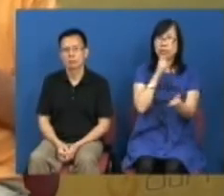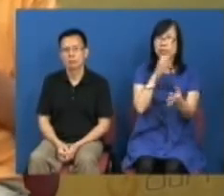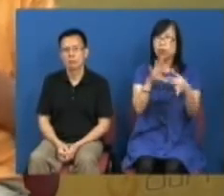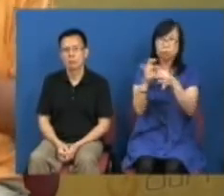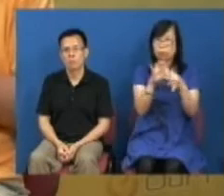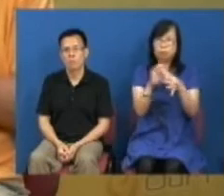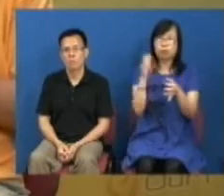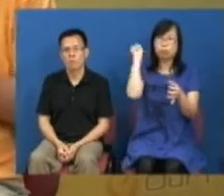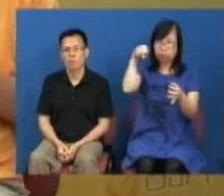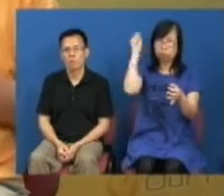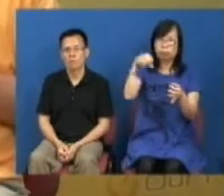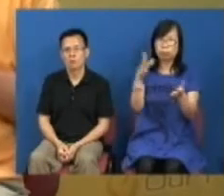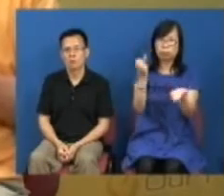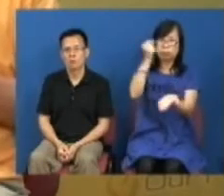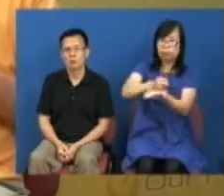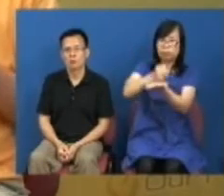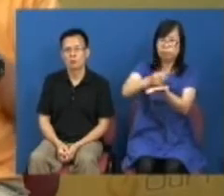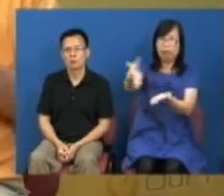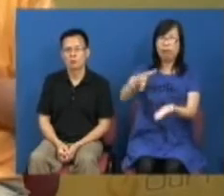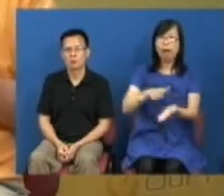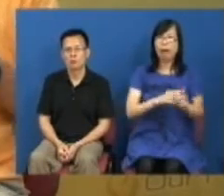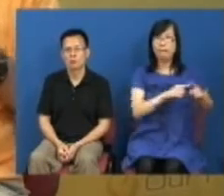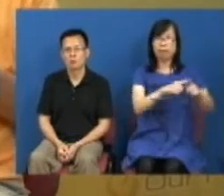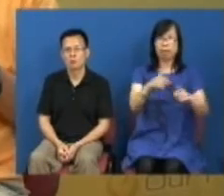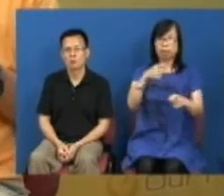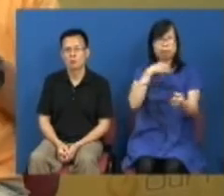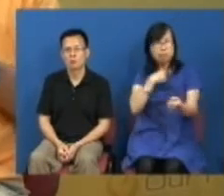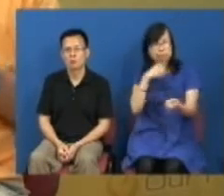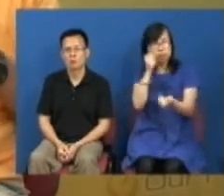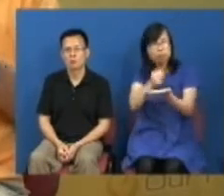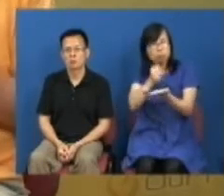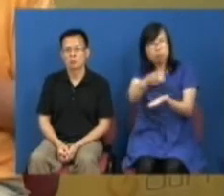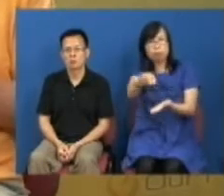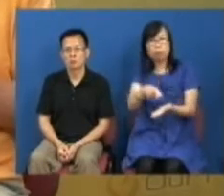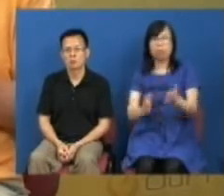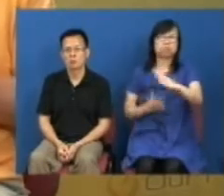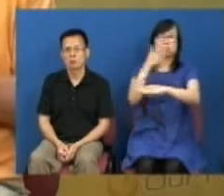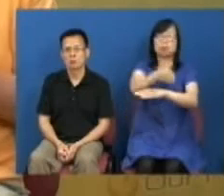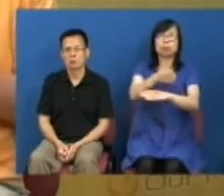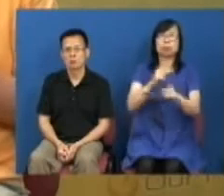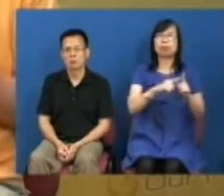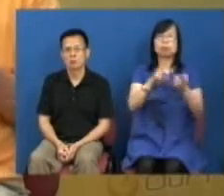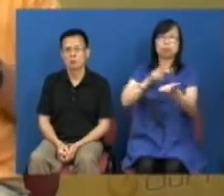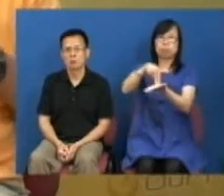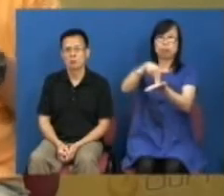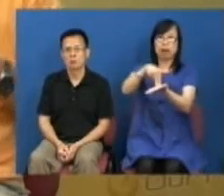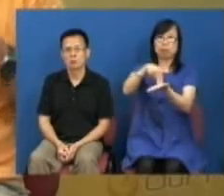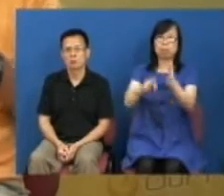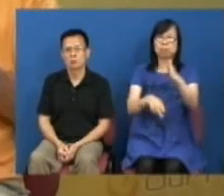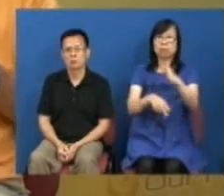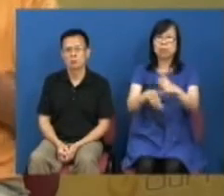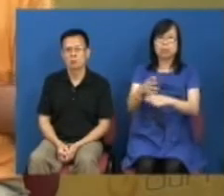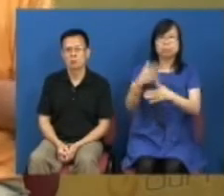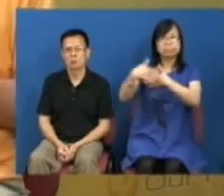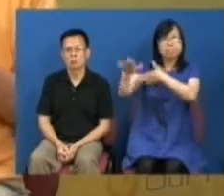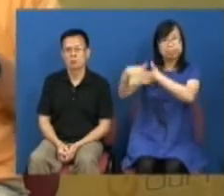认可牌照民阵认为这两点确保其实是超出了民阵作为主办单位能力以